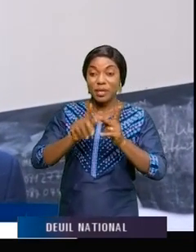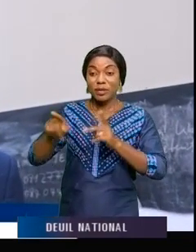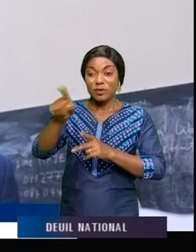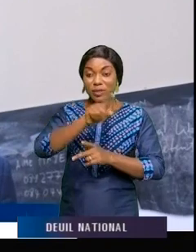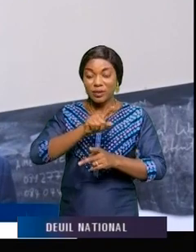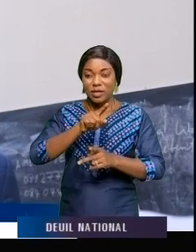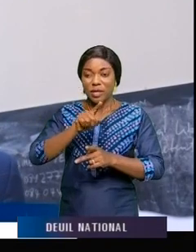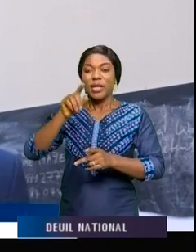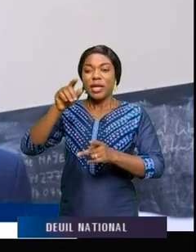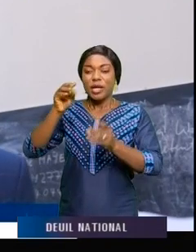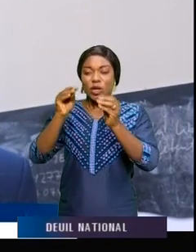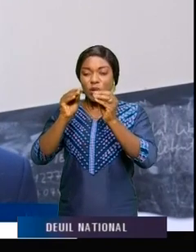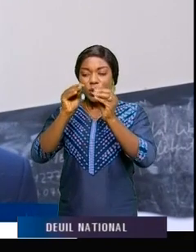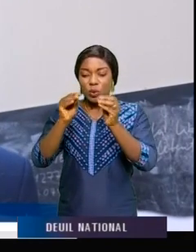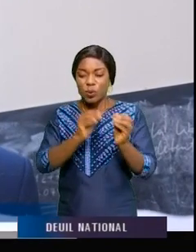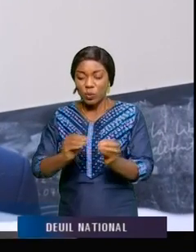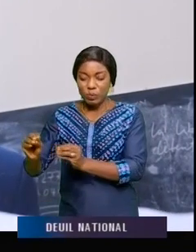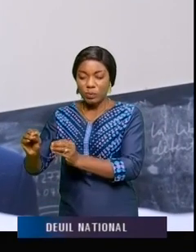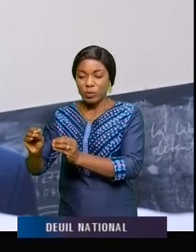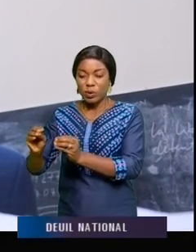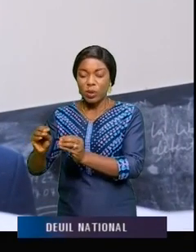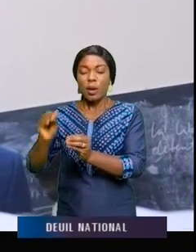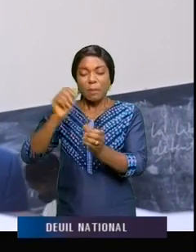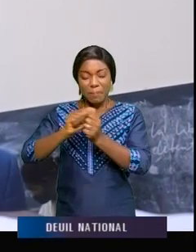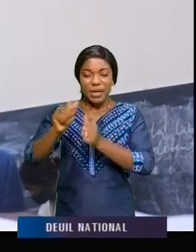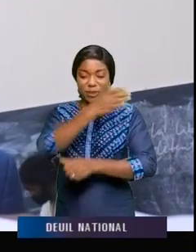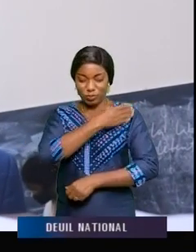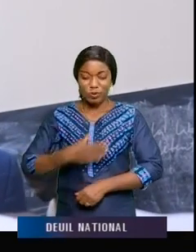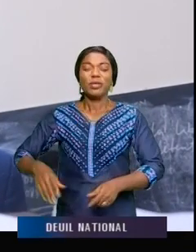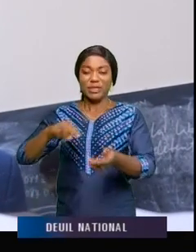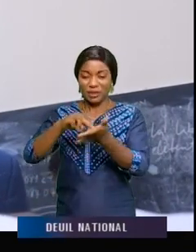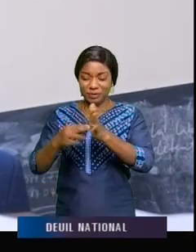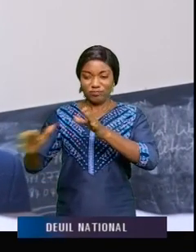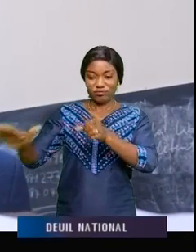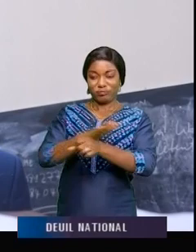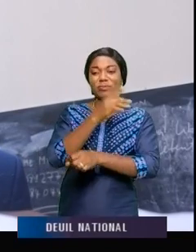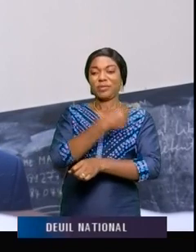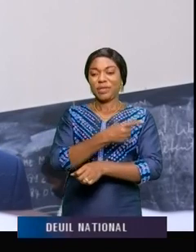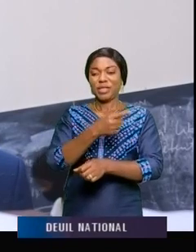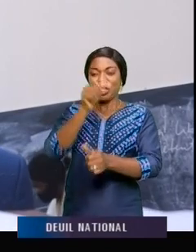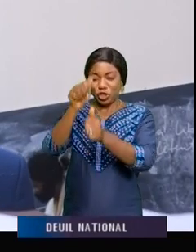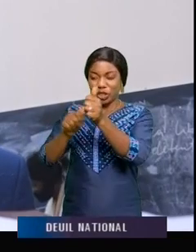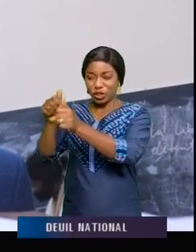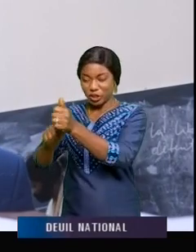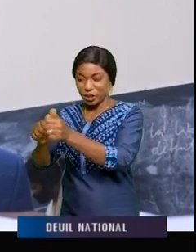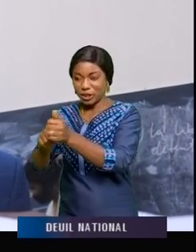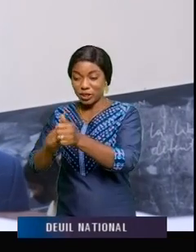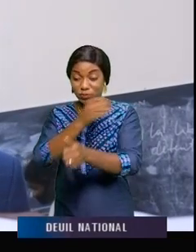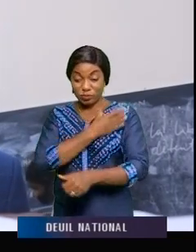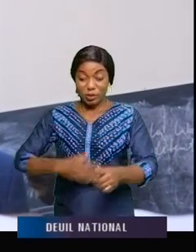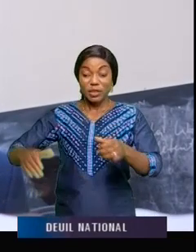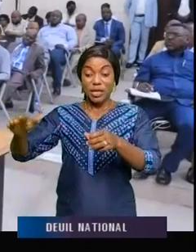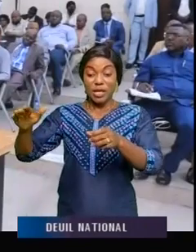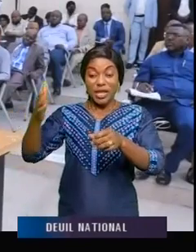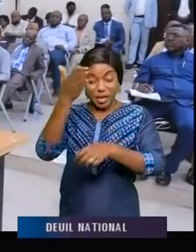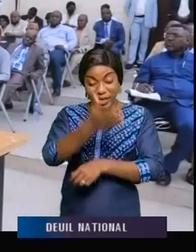bourgoumestre et il remplit suffisamment la salle. C'est autant dire que chacun d'eux est présent, bourgoumestre et bourgoumestre adjoint